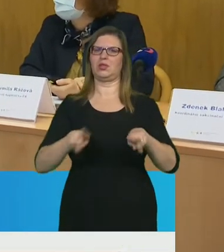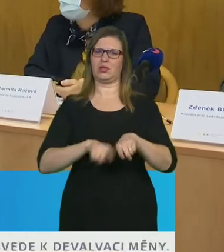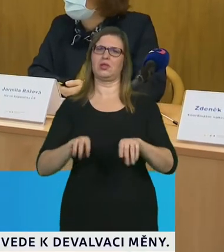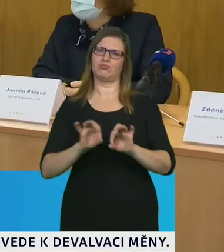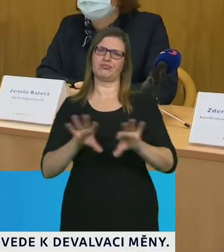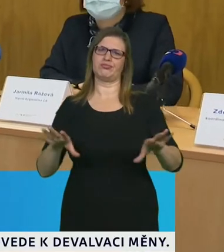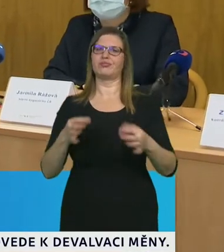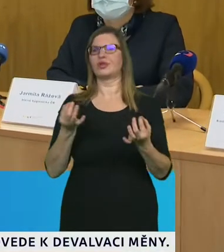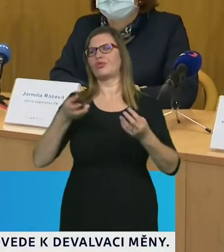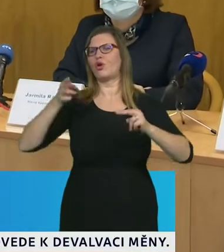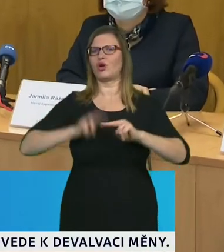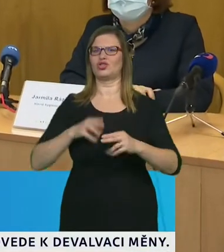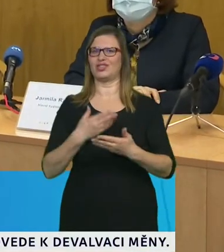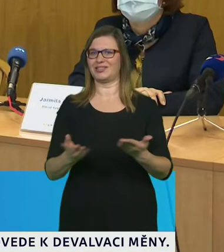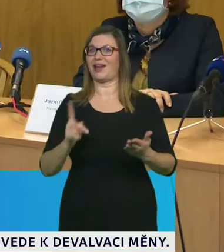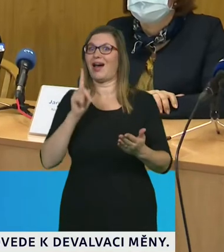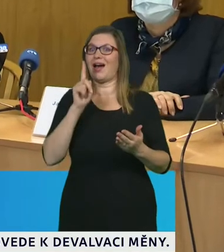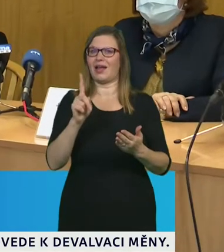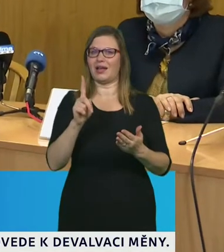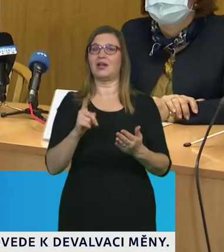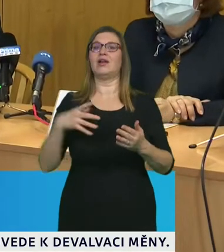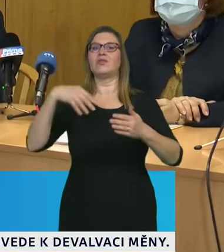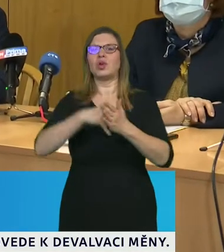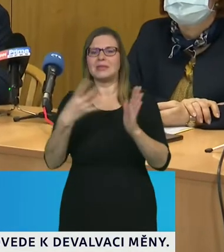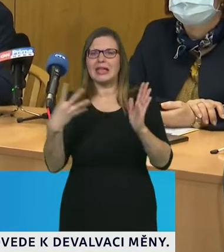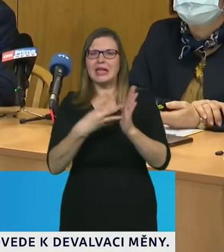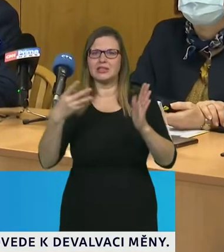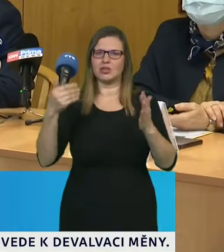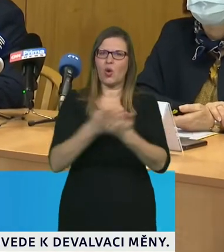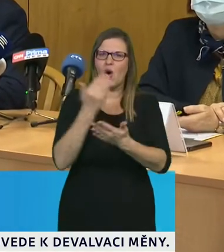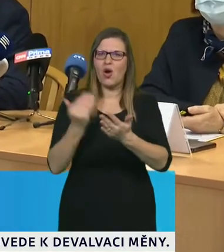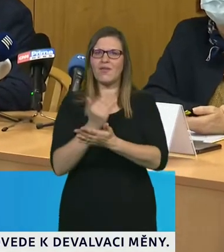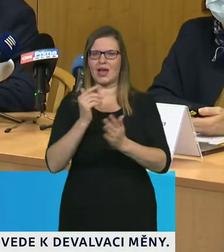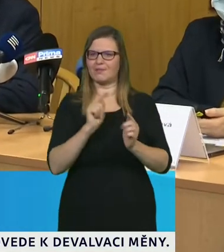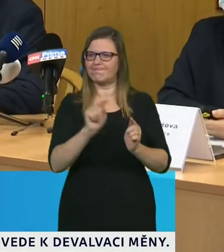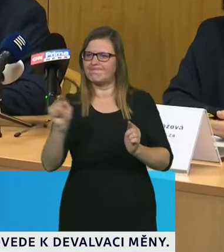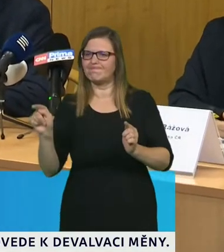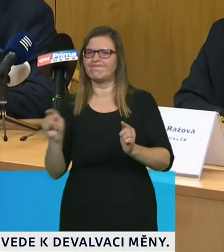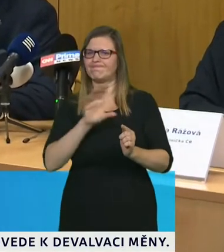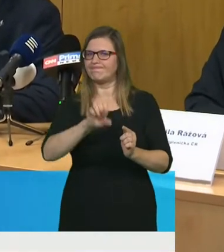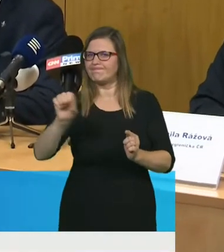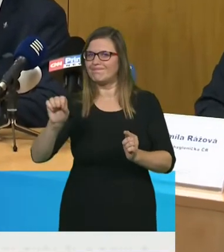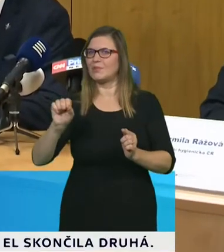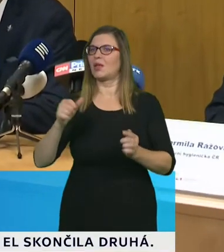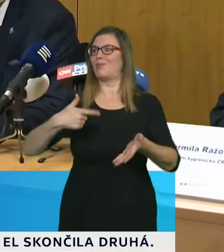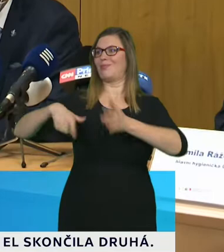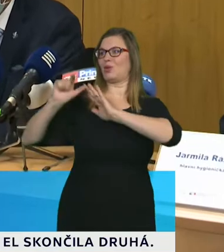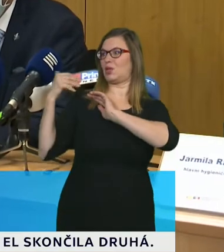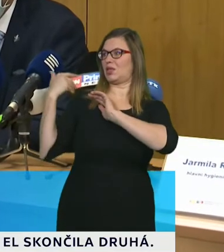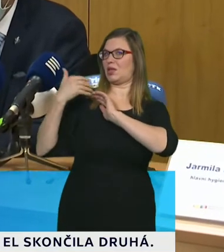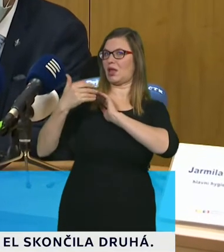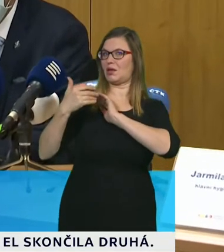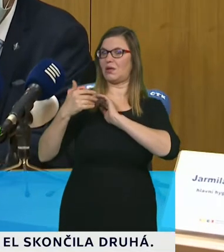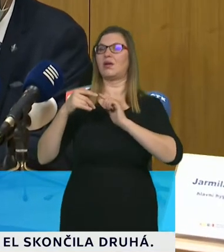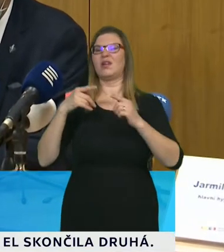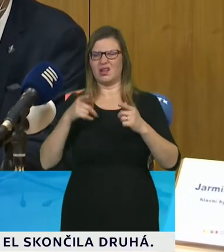když bychom započítali i všechny provedené antigenní testy, tak během minulého týdne i toto skóre by stoupalo k současné